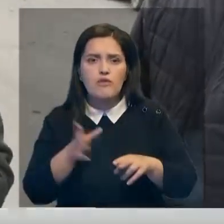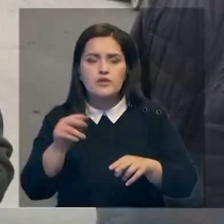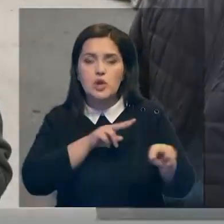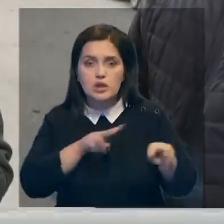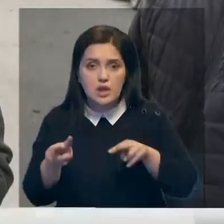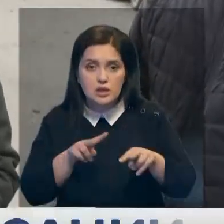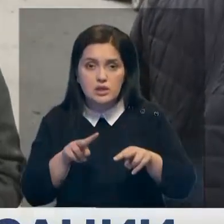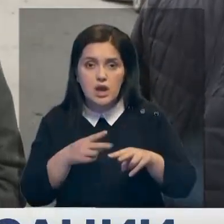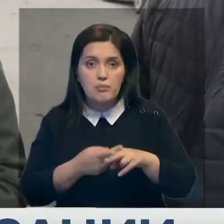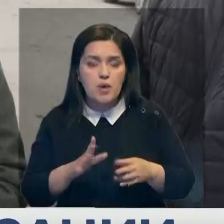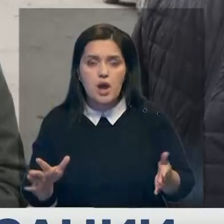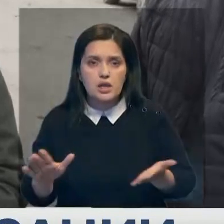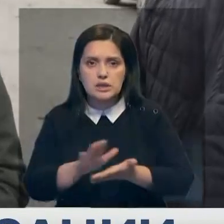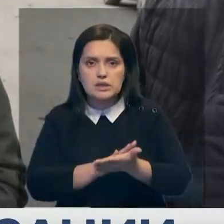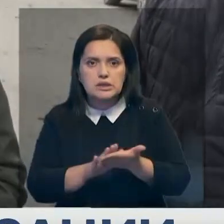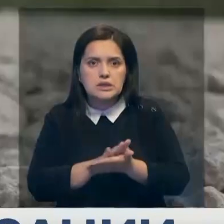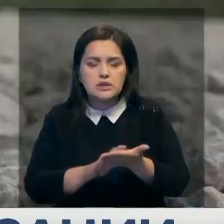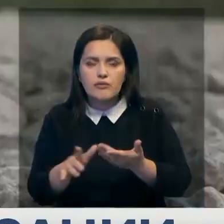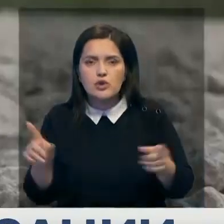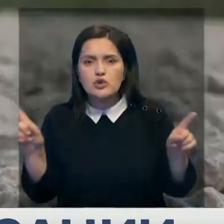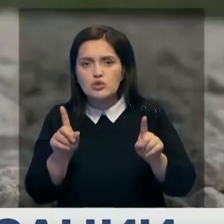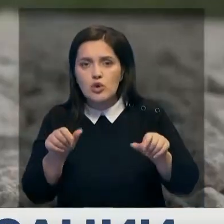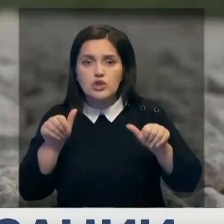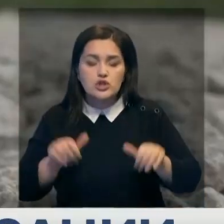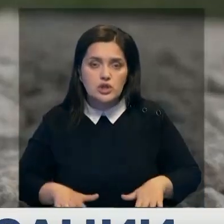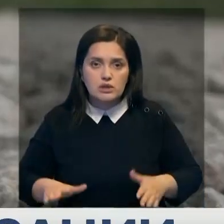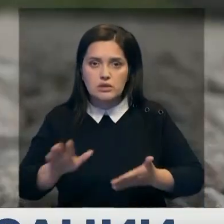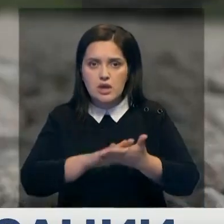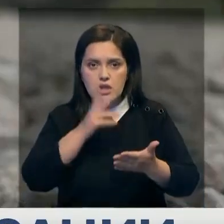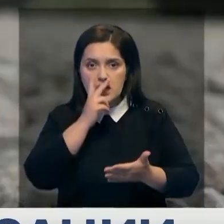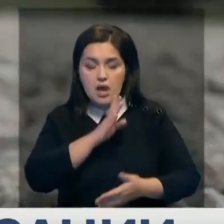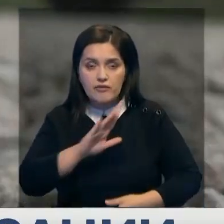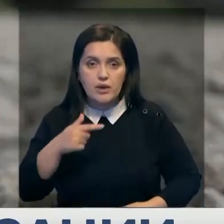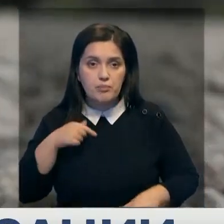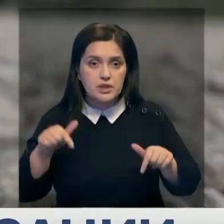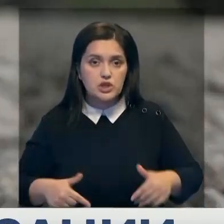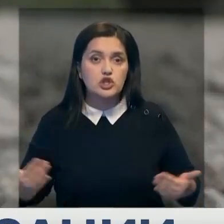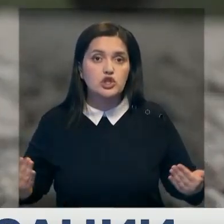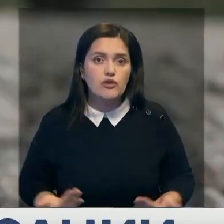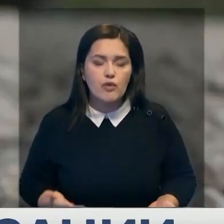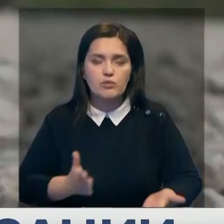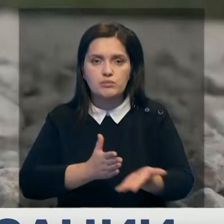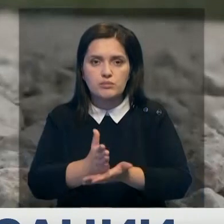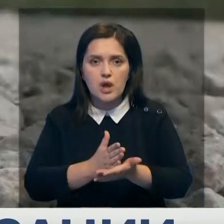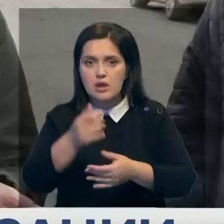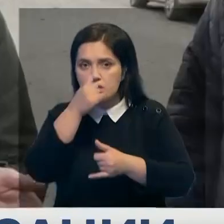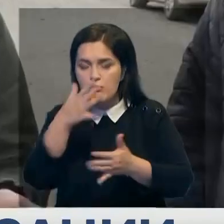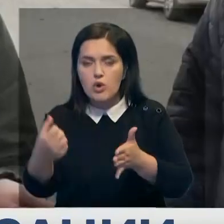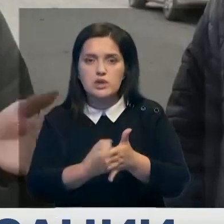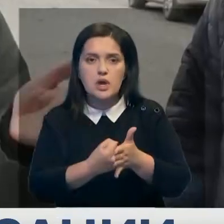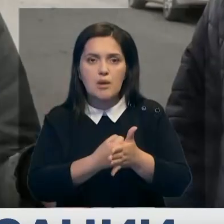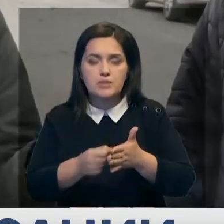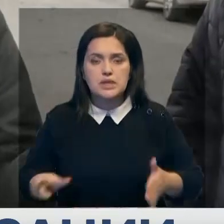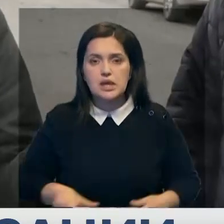контроле. Ни единого камушка, за сколько существует улица лет, она не видела. Мы здесь живем столько лет, не можем добиться никаких вообще